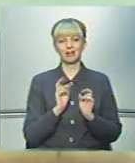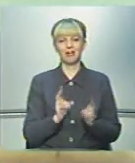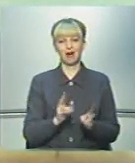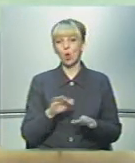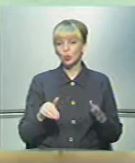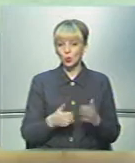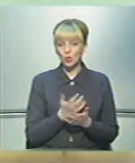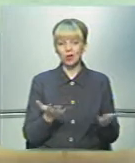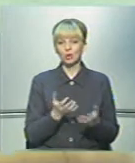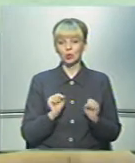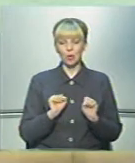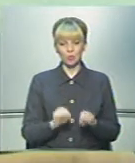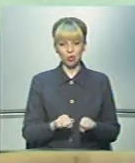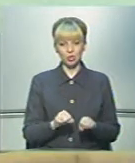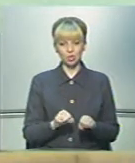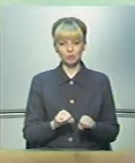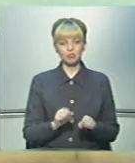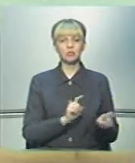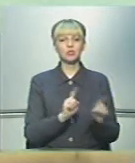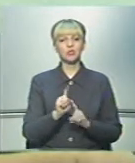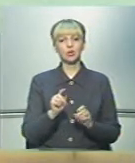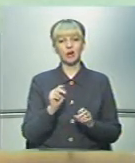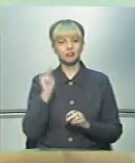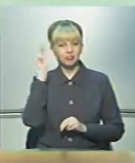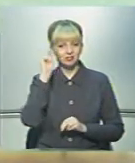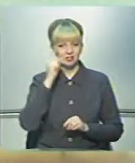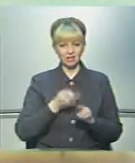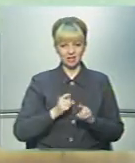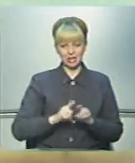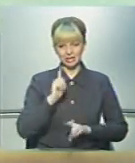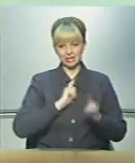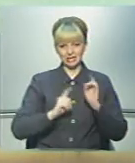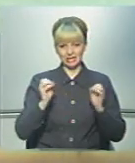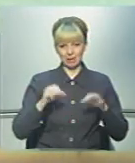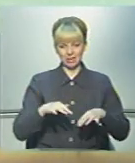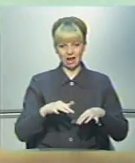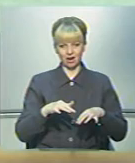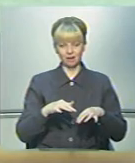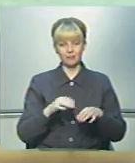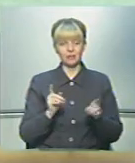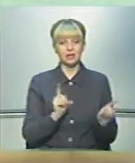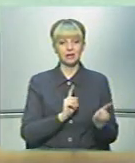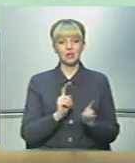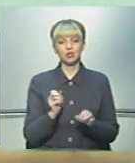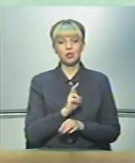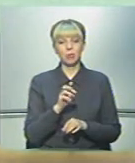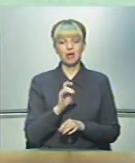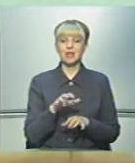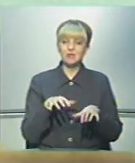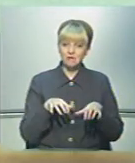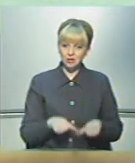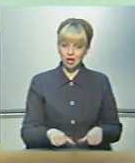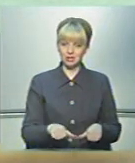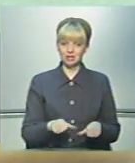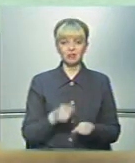новенький, який може щось вчити на таких семінарах, і щоб і власть